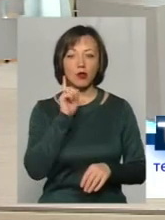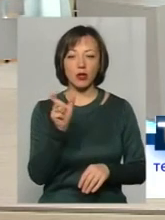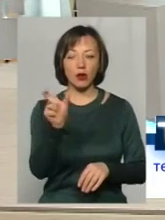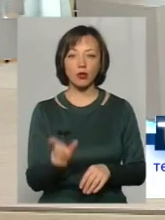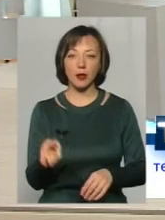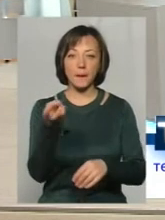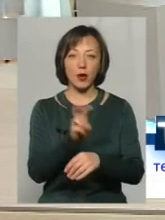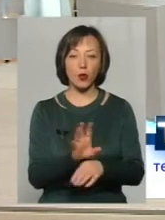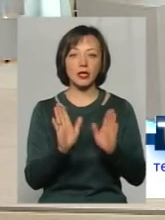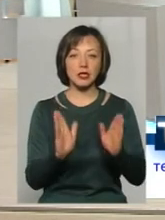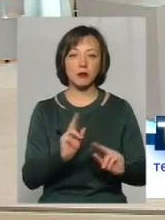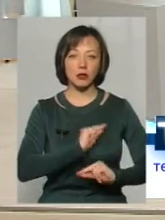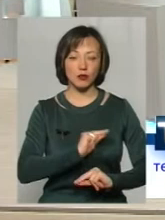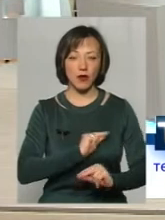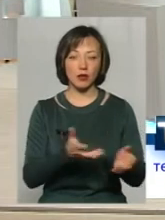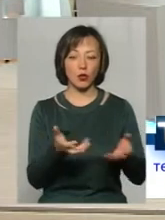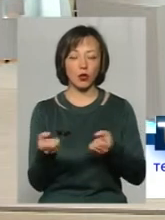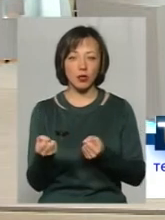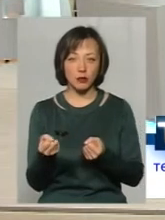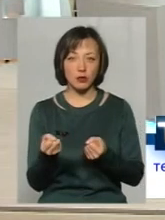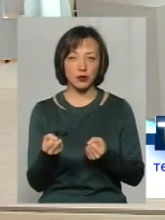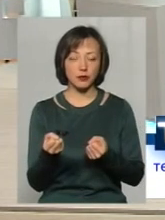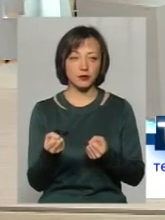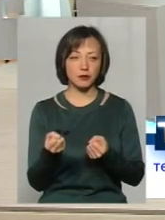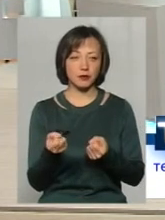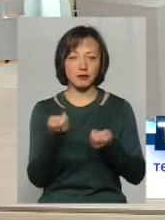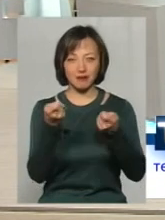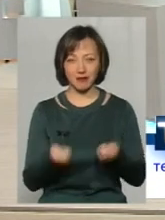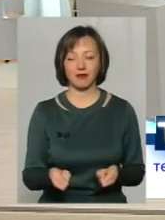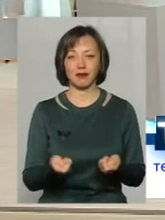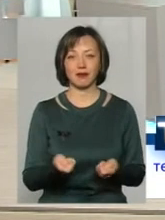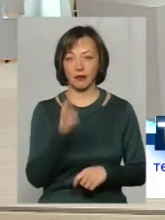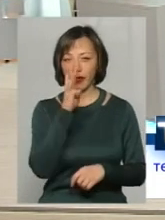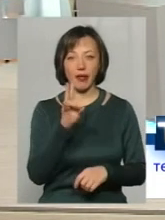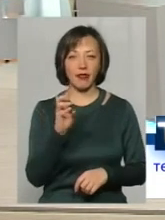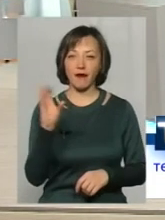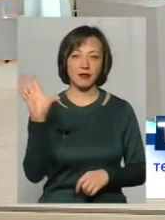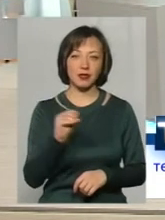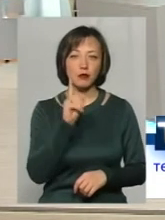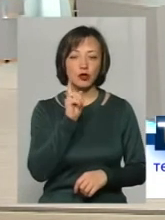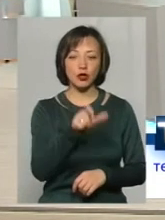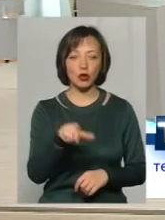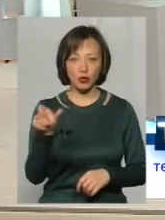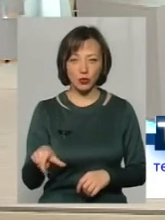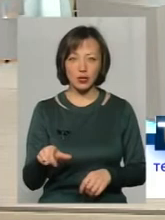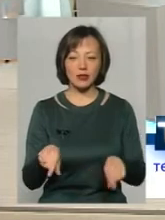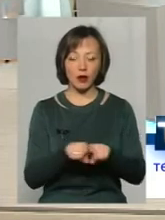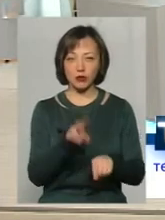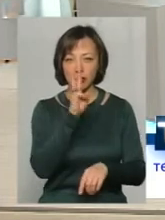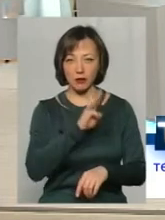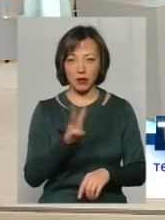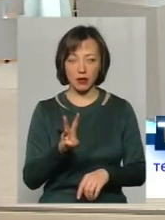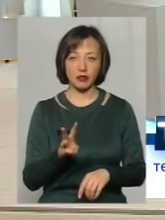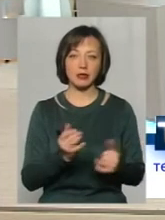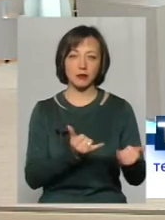приходить тільки працювати, вона маленька. Тому не всі молоді люди можуть за таку зарплату